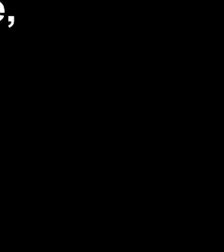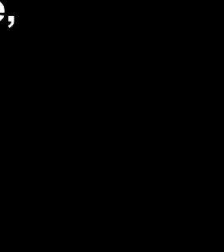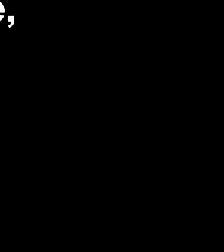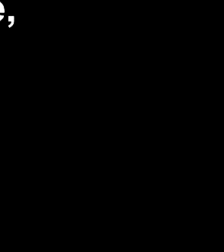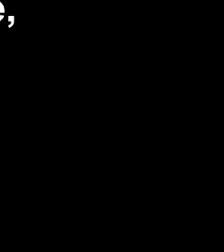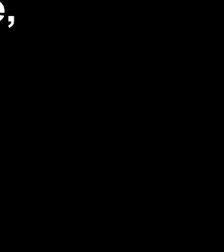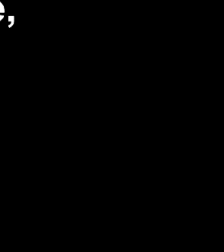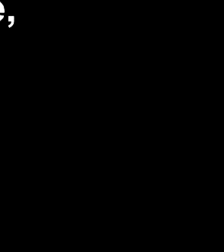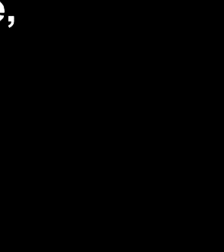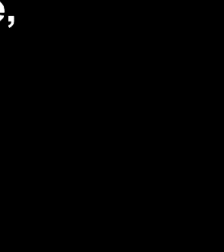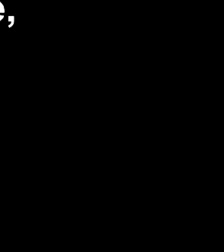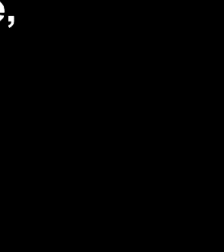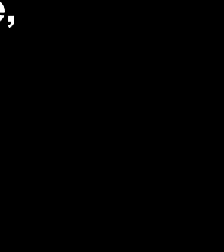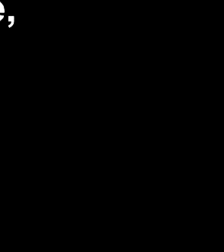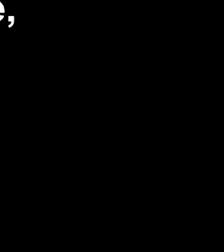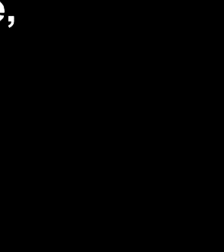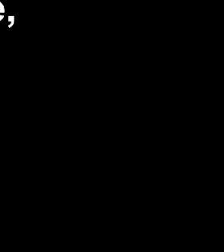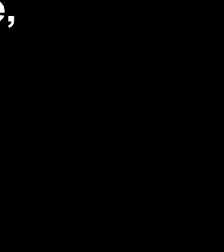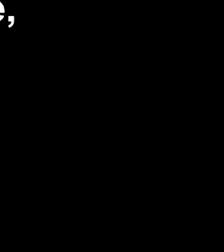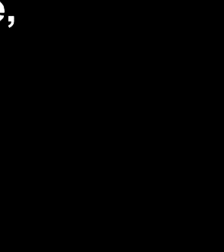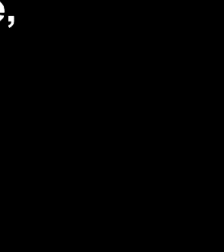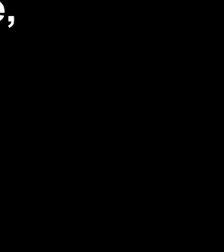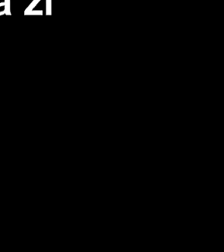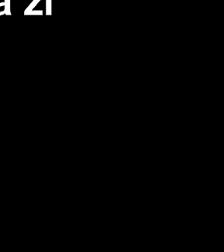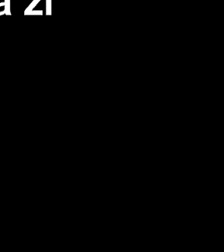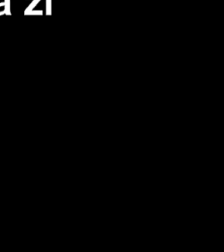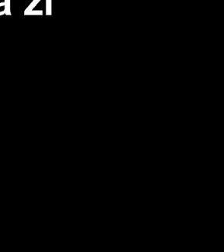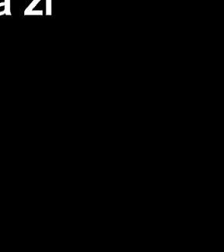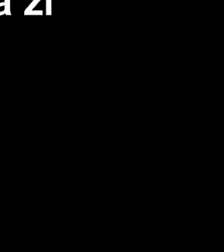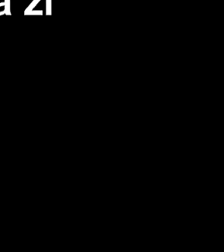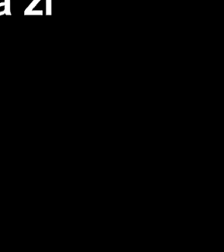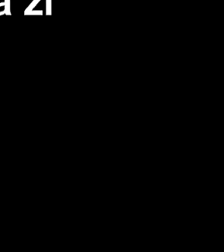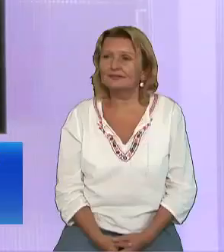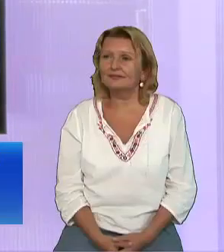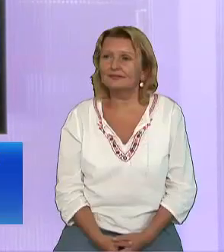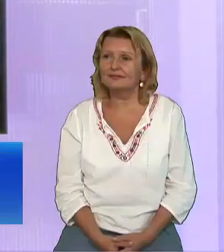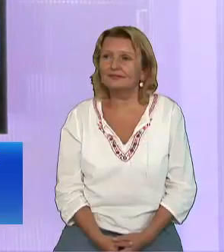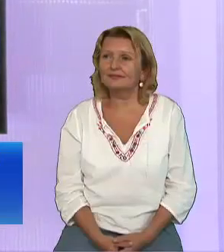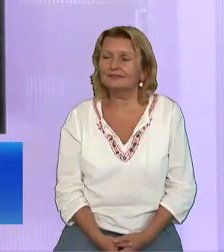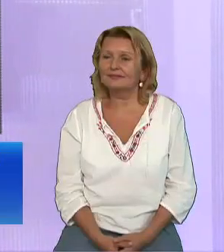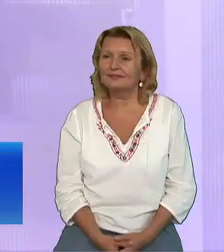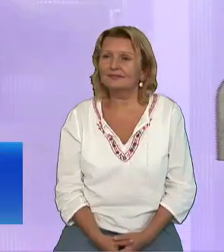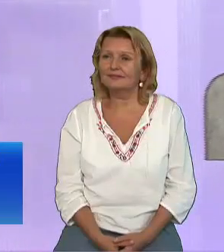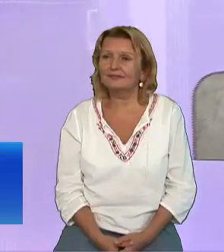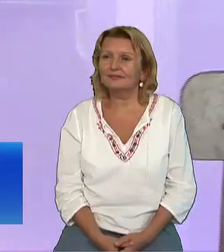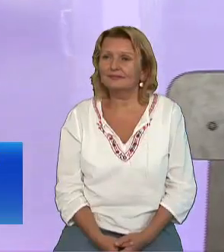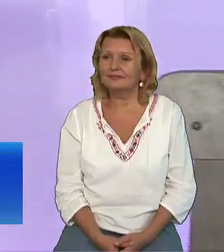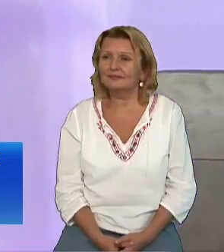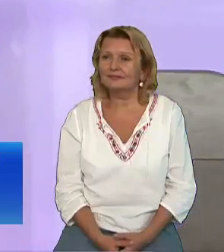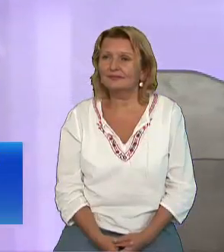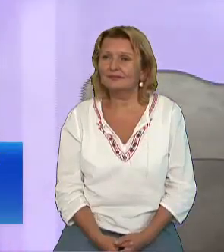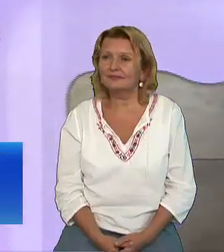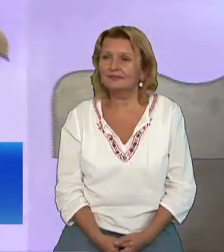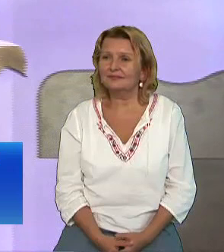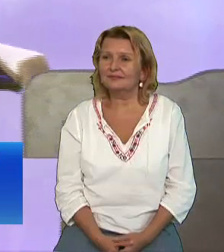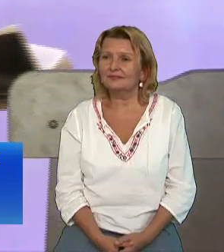L-au dat să fie osândit la moarte Și l-au răstignit Doamne ce cuvinte Mă doare inima Cum preoții cei mai de seamă Teologii cei mai de seamă